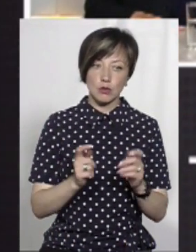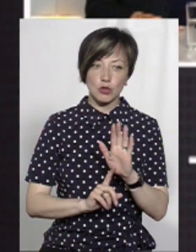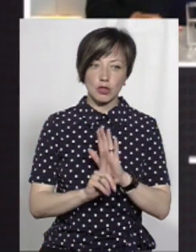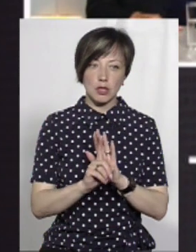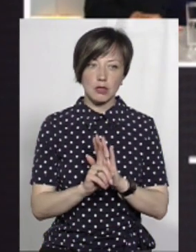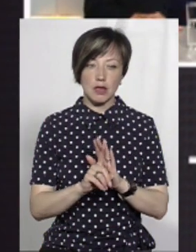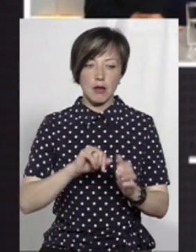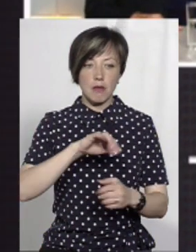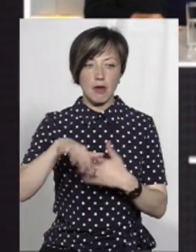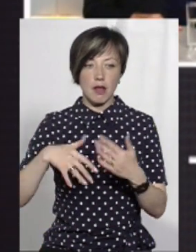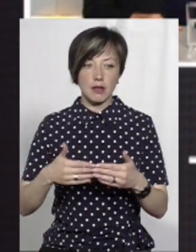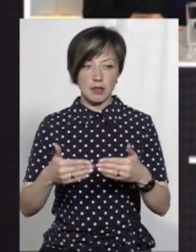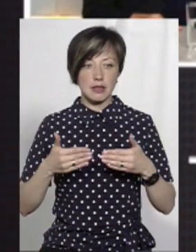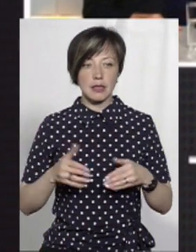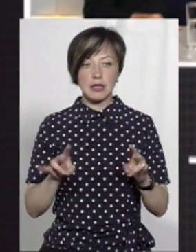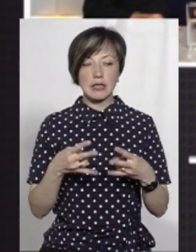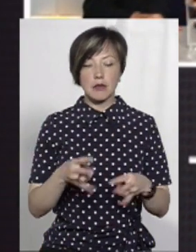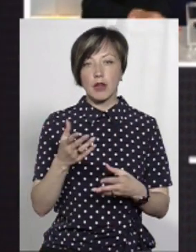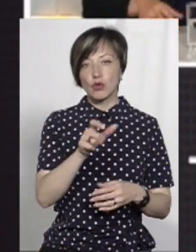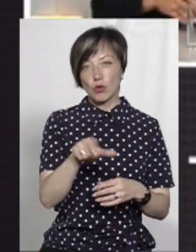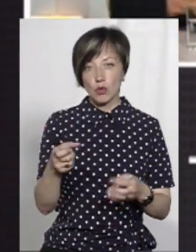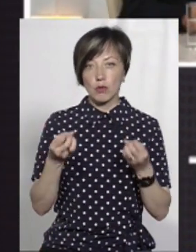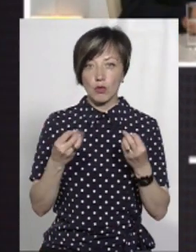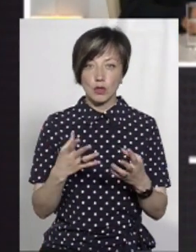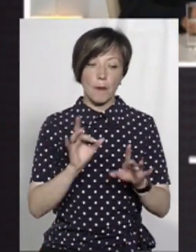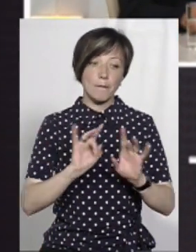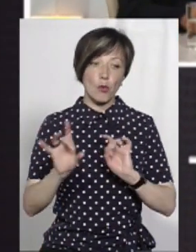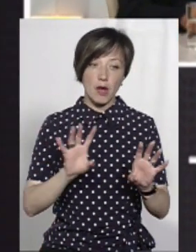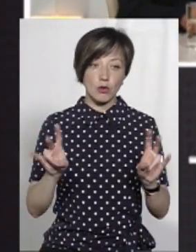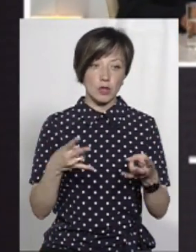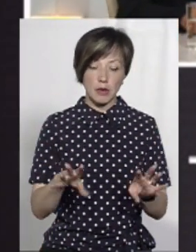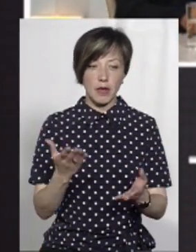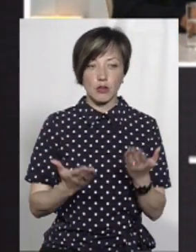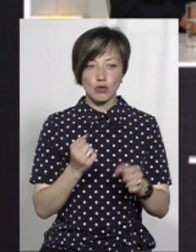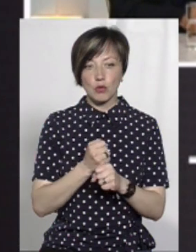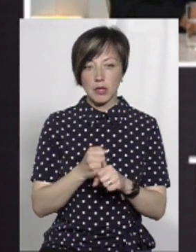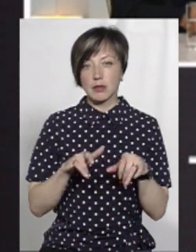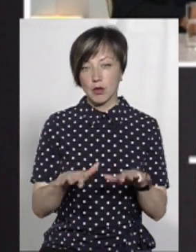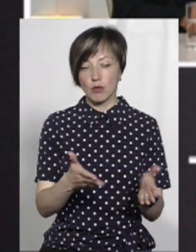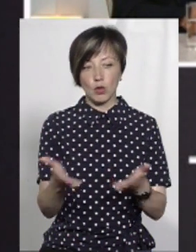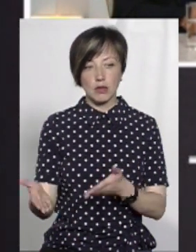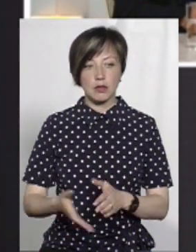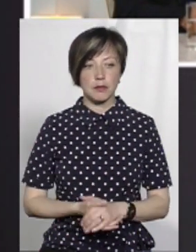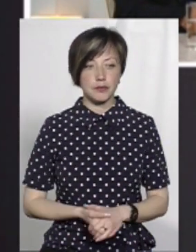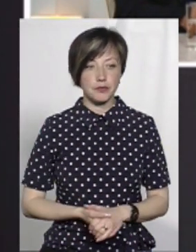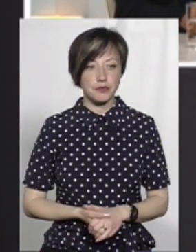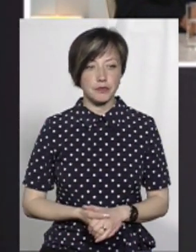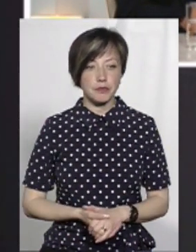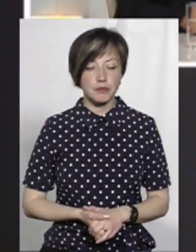починається такий балаган-базар. Не треба. Якщо людям просто попіаритись, то не треба. Якщо зробити справу, то будь ласка.